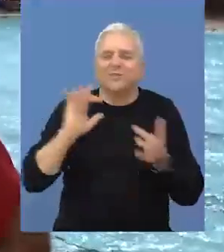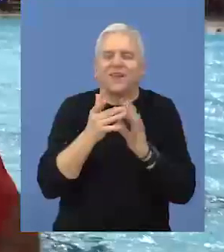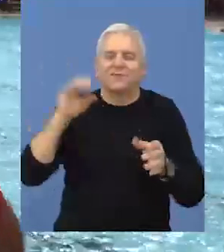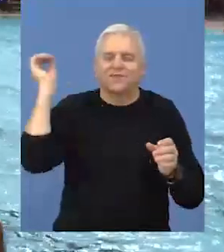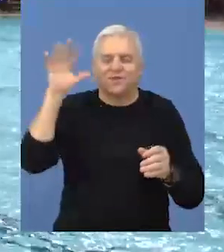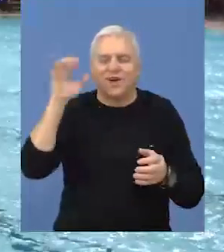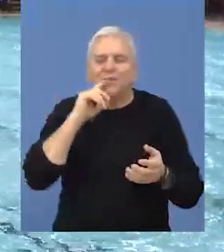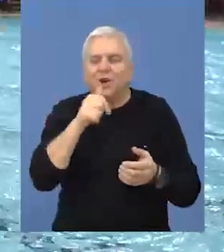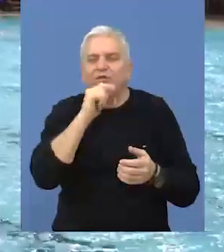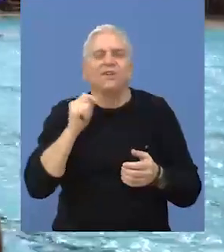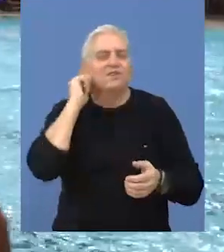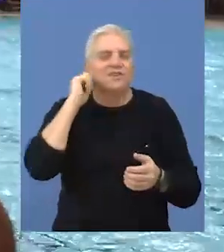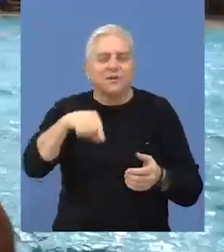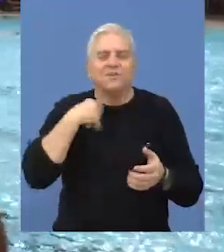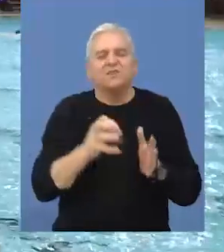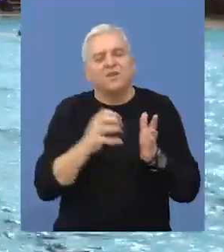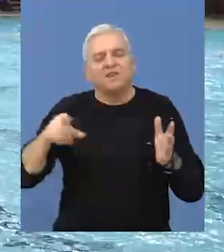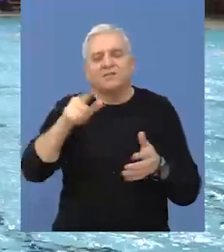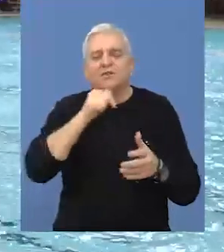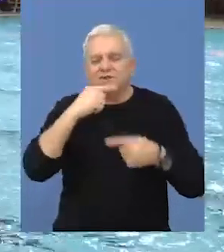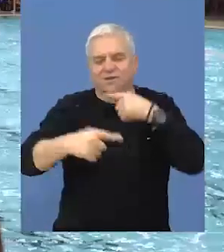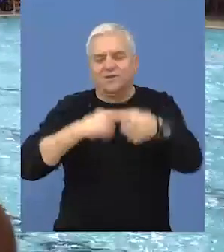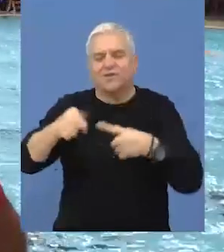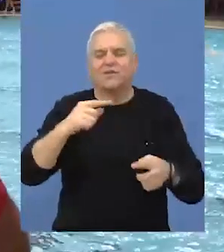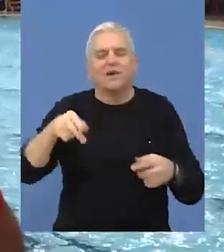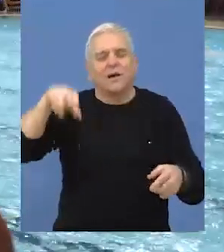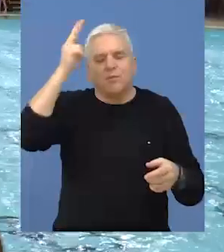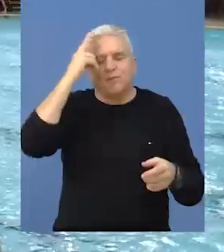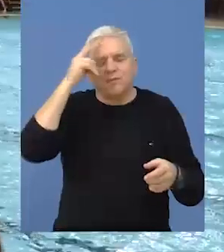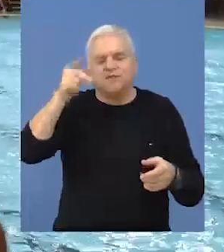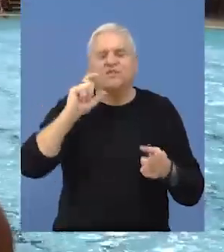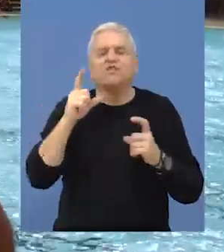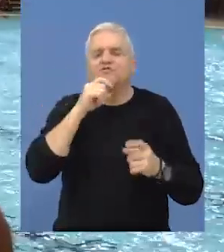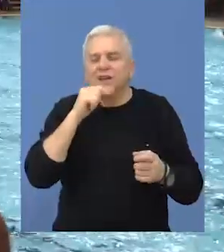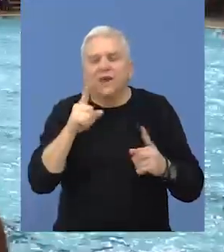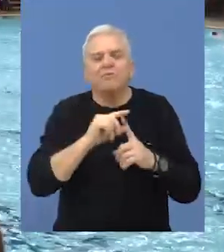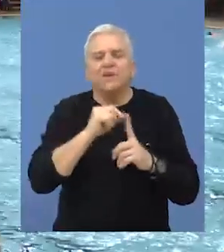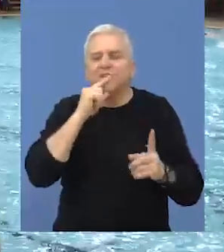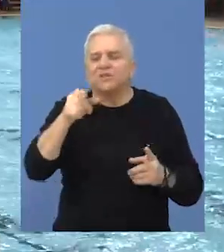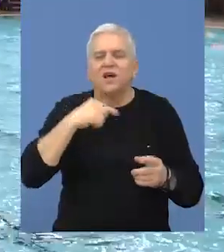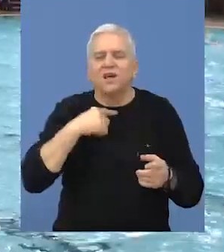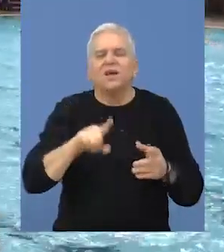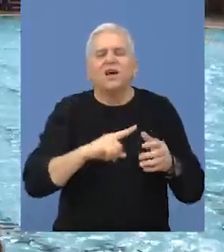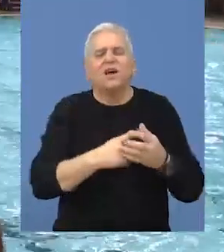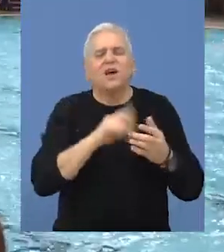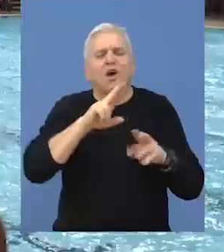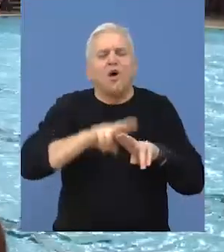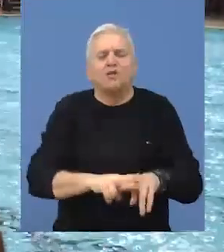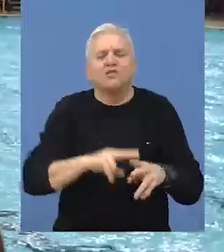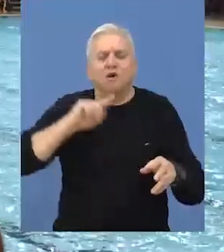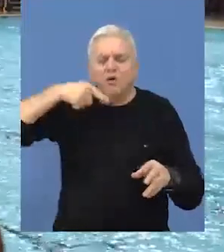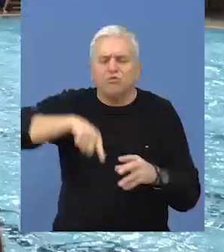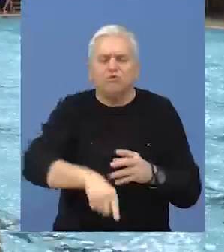na našem turniru. Sigurno ćemo nastaviti ovu tradiciju, jer Čika pišta je nekog koje je ostavio dubokog traga u ovom